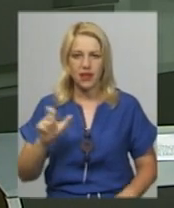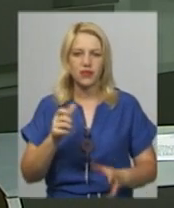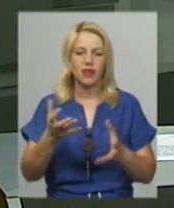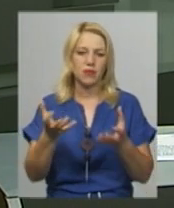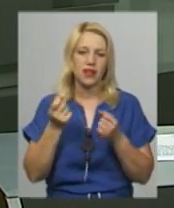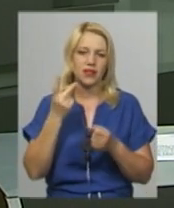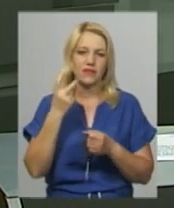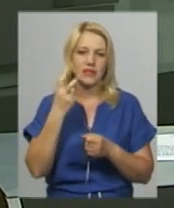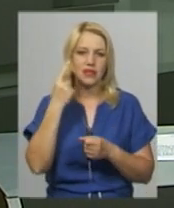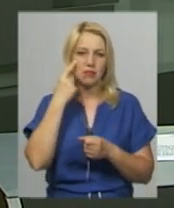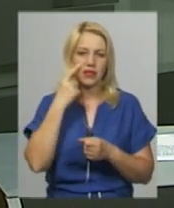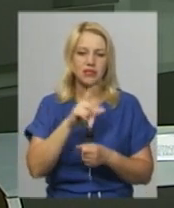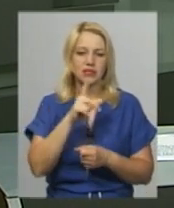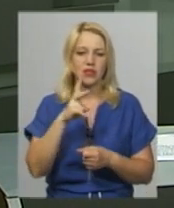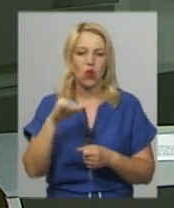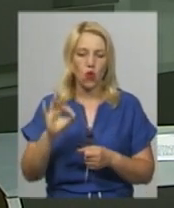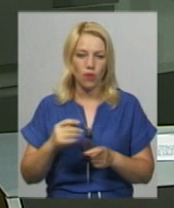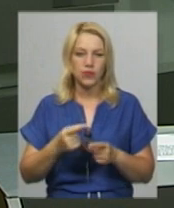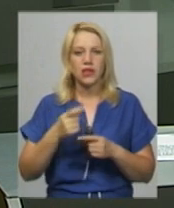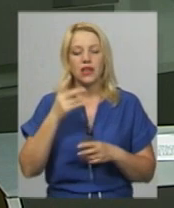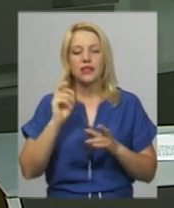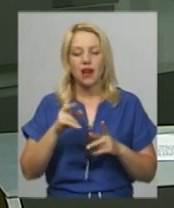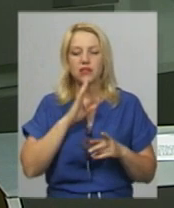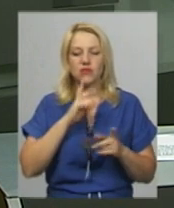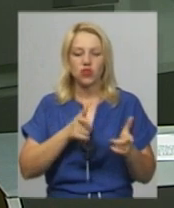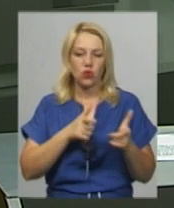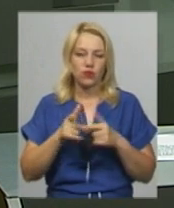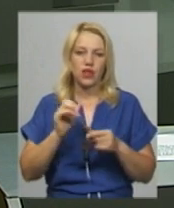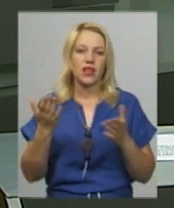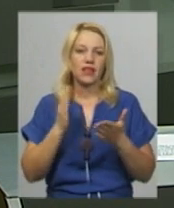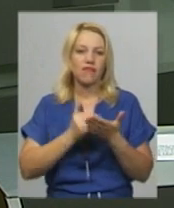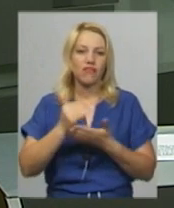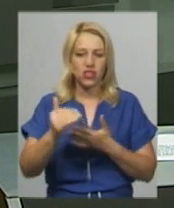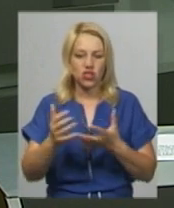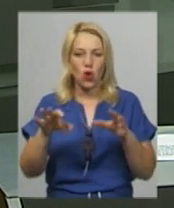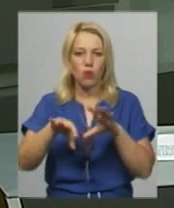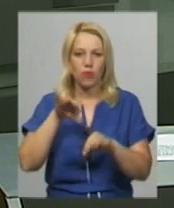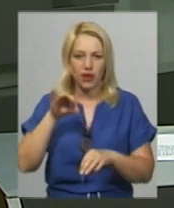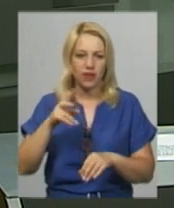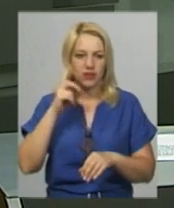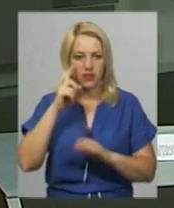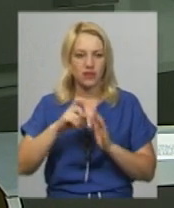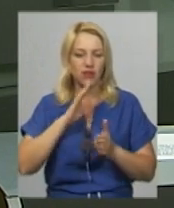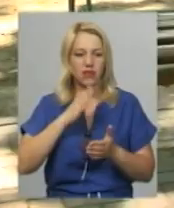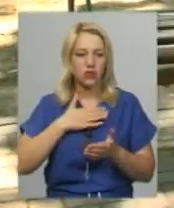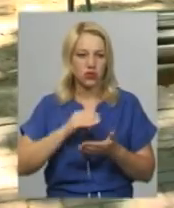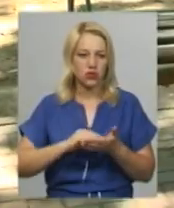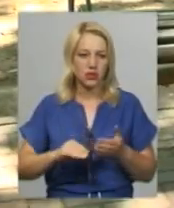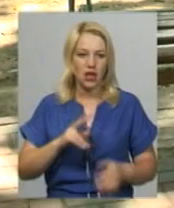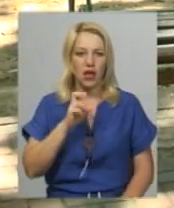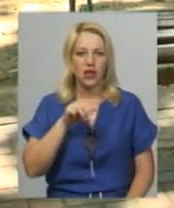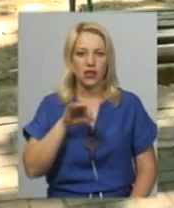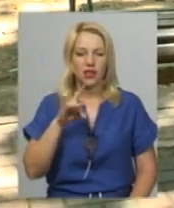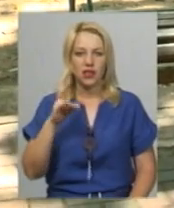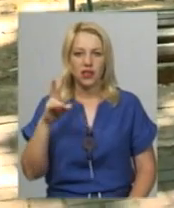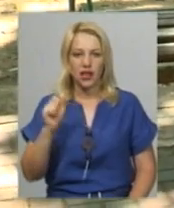мови. Як готувалася дівчина до екзамену та який виш обере випускниця, дізнавався Андрій Гуменний. Катерині